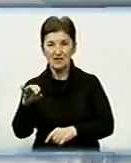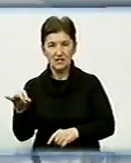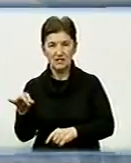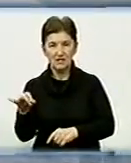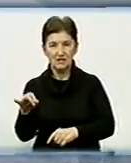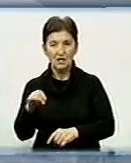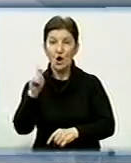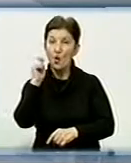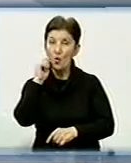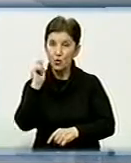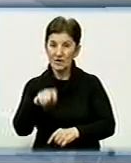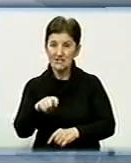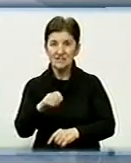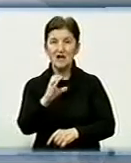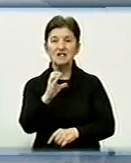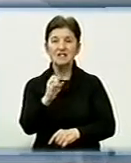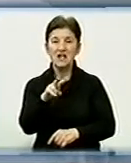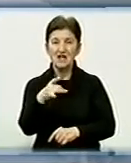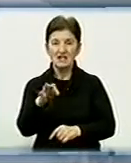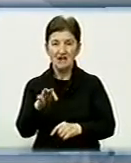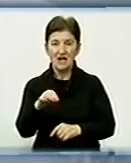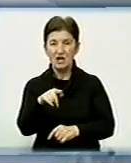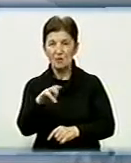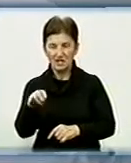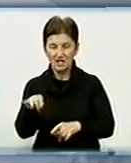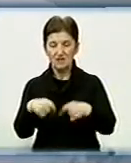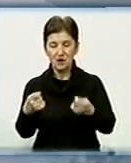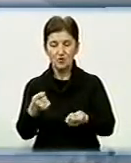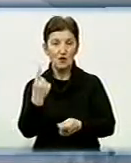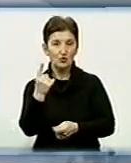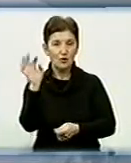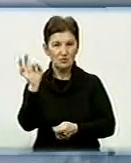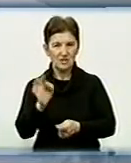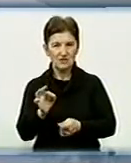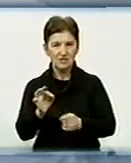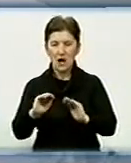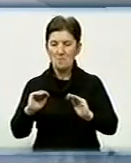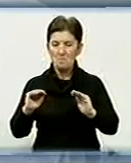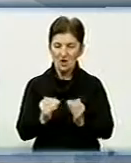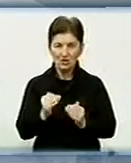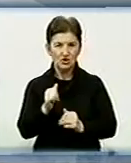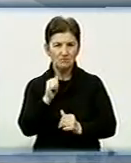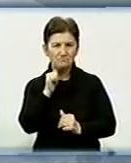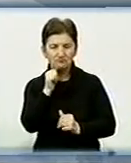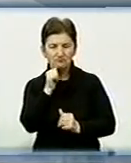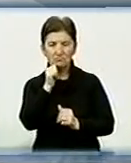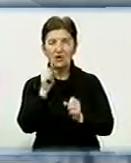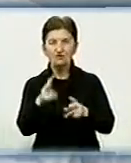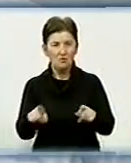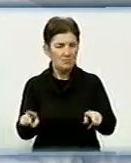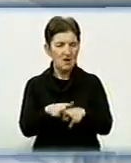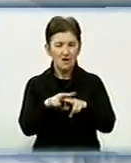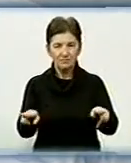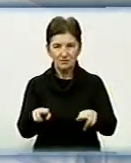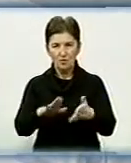Українська селекція, українські гібриди дають на 1% мінімум менше цукристості, ніж при тих же умовах,